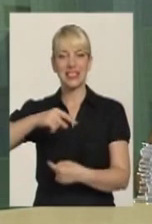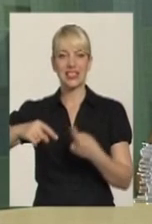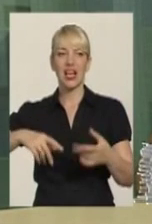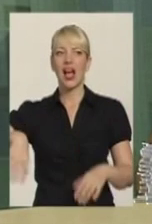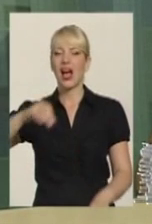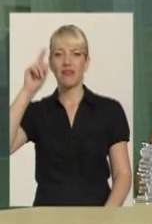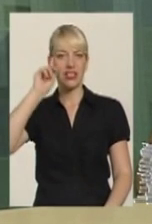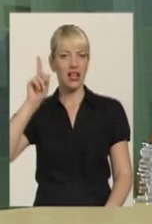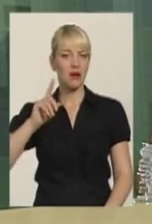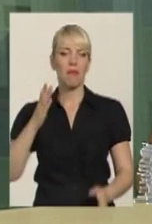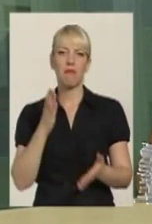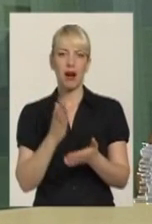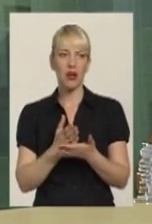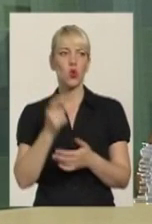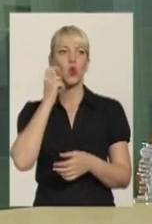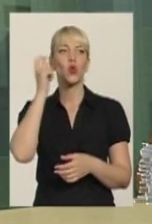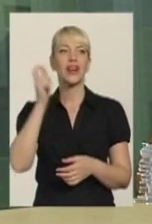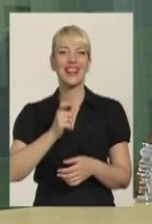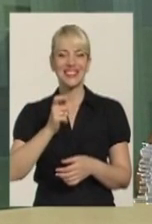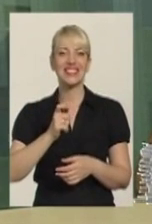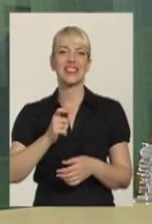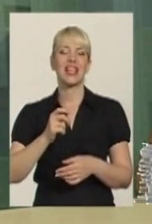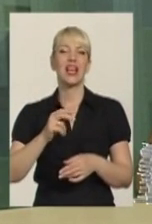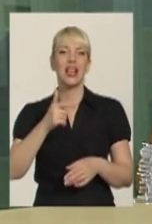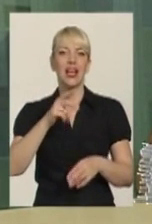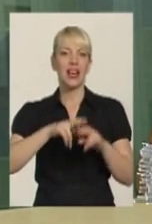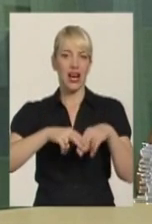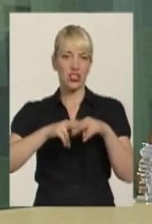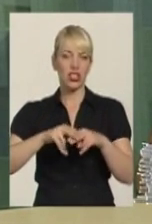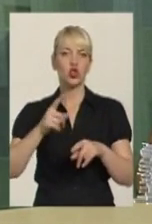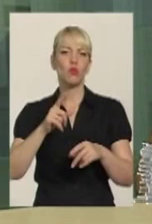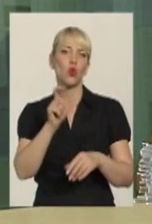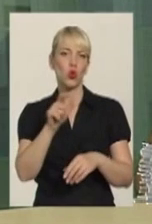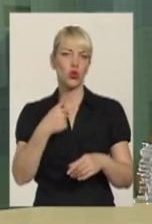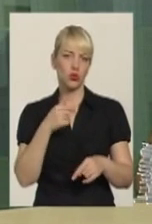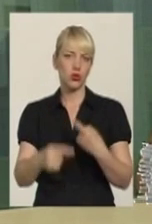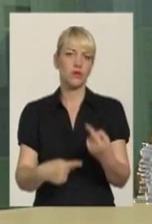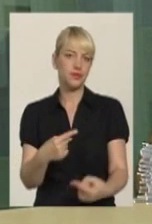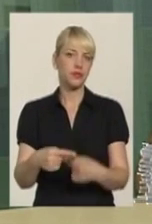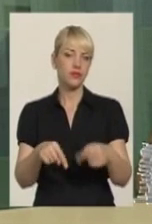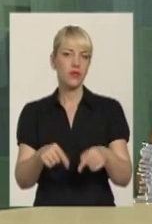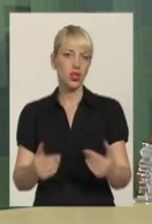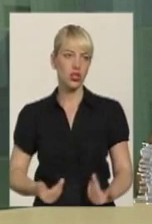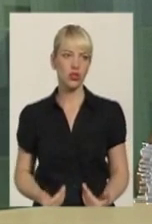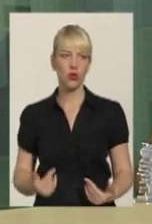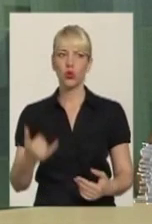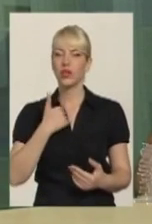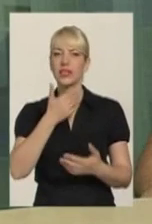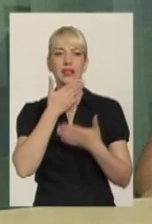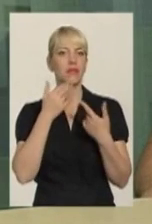має єврейське гражданство, тому що люди живуть тут із покоління в покоління. В нас немає такої проблеми, як би,